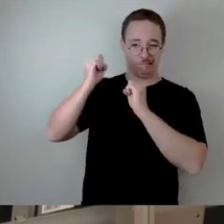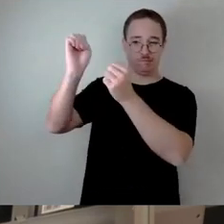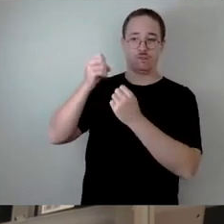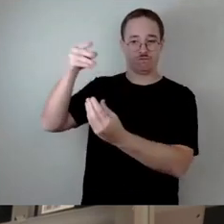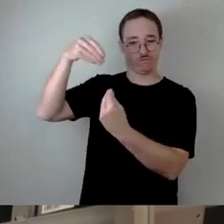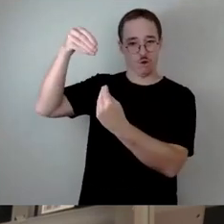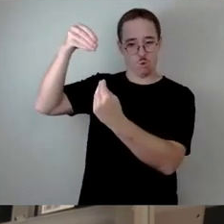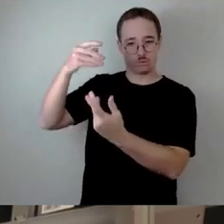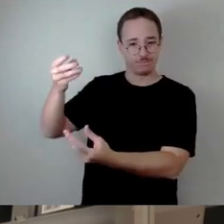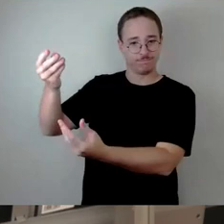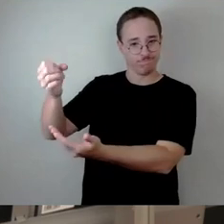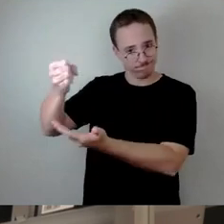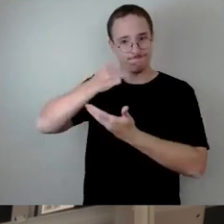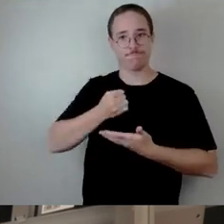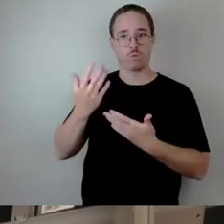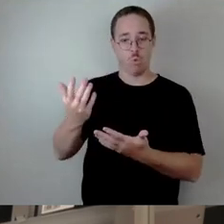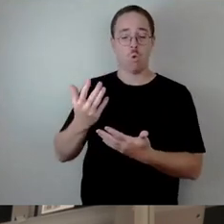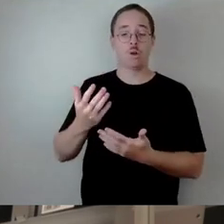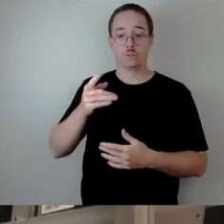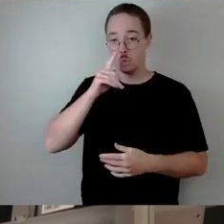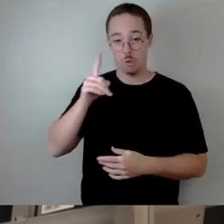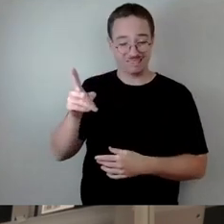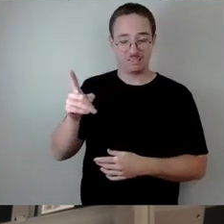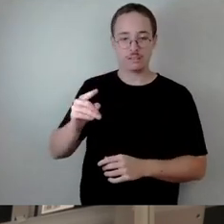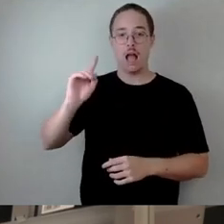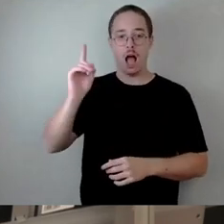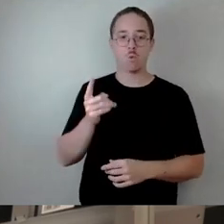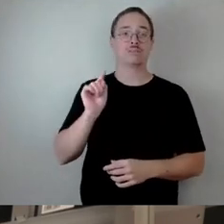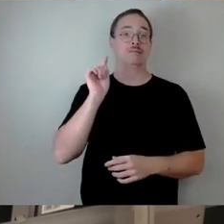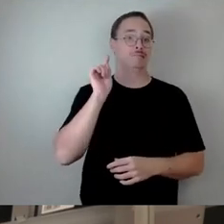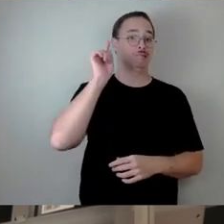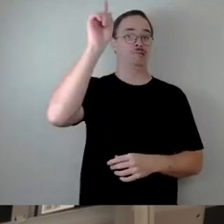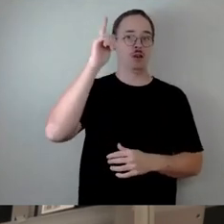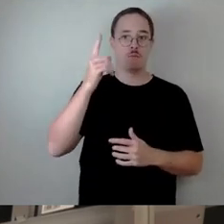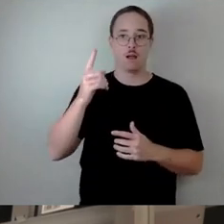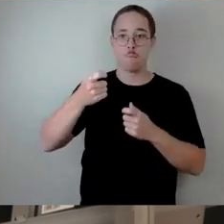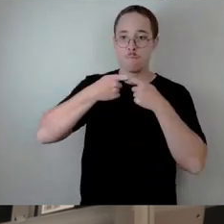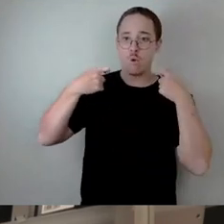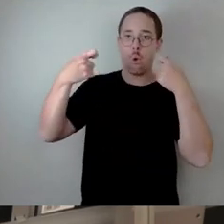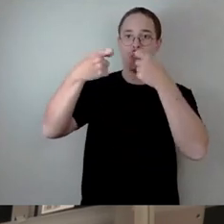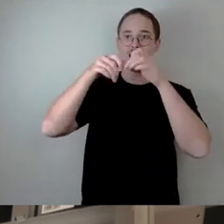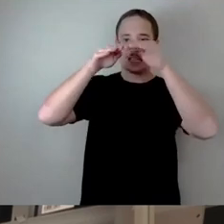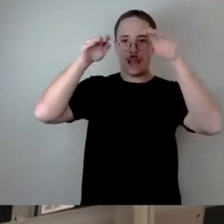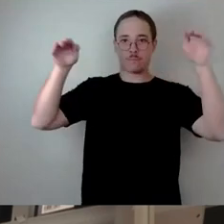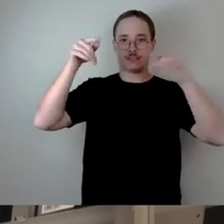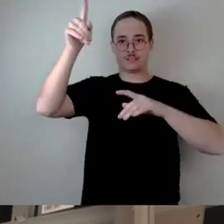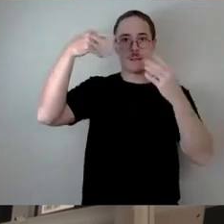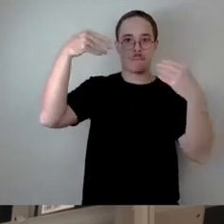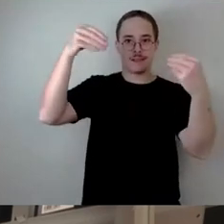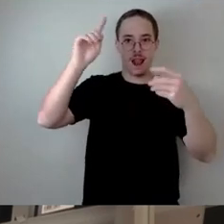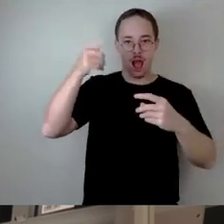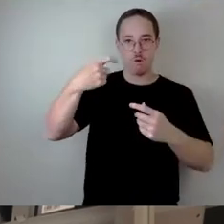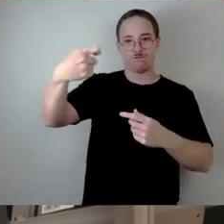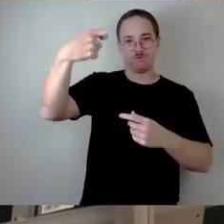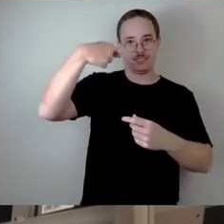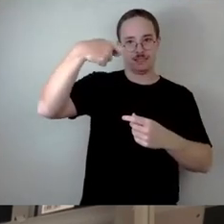Das fehlt nämlich noch aus unserer Sicht als wichtiger Punkt, dass wir dort auch aus Bundesmitteln eine Finanzierung bekommen. Ja, es handelt sich